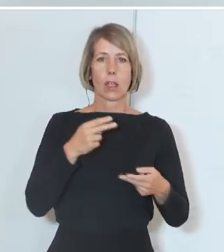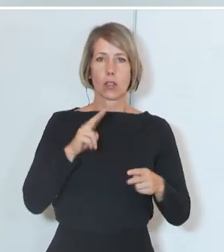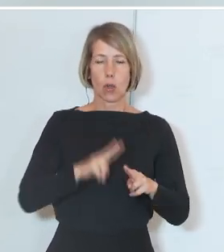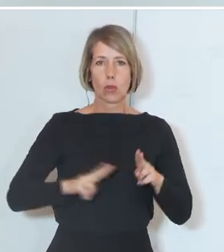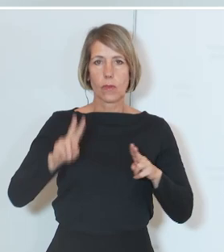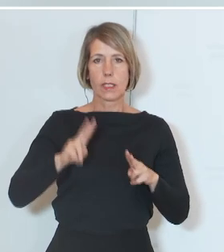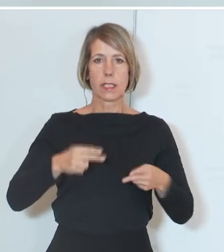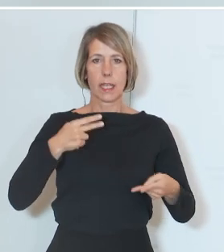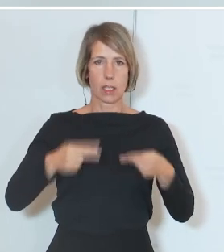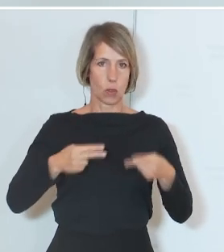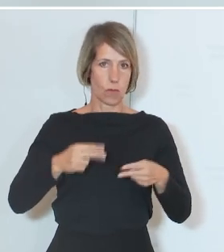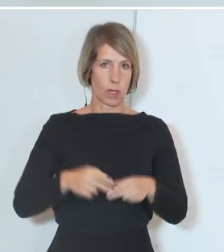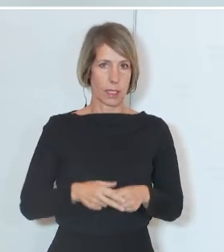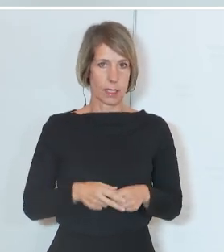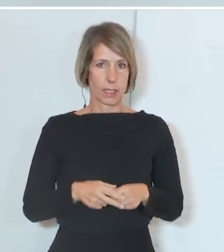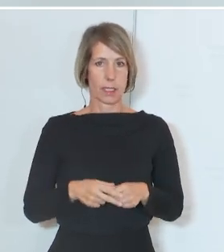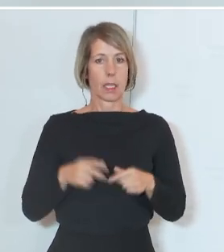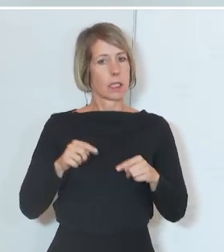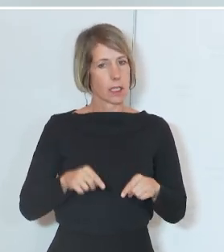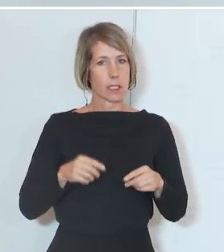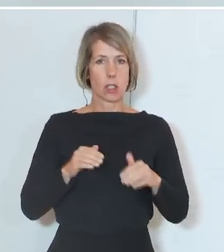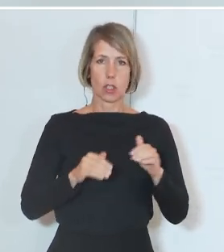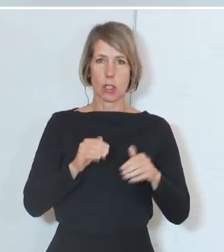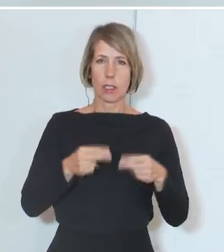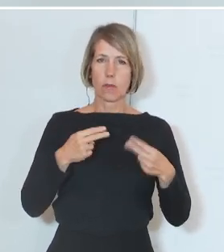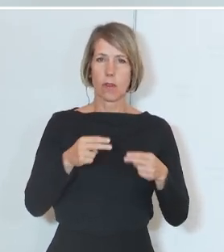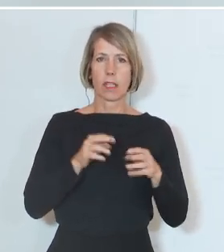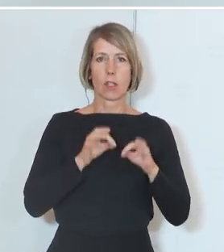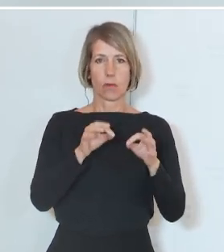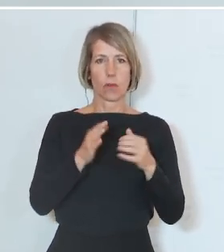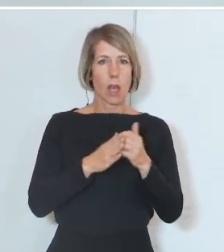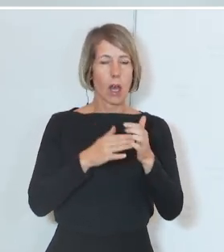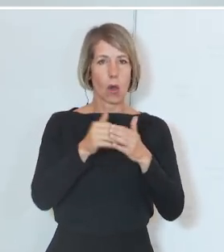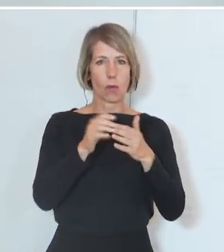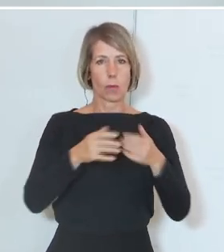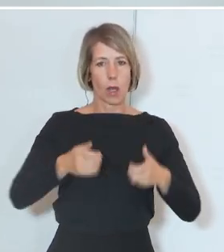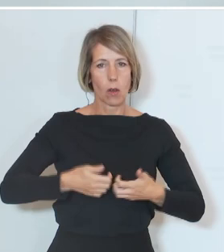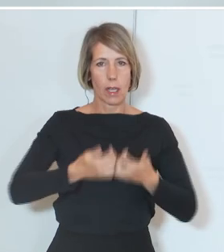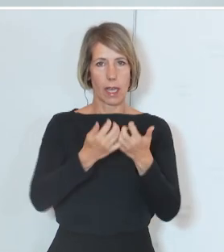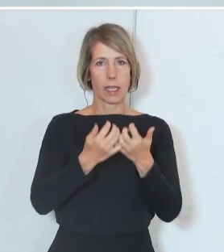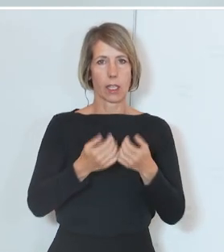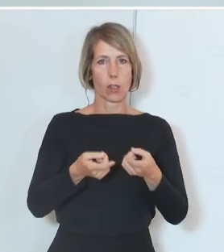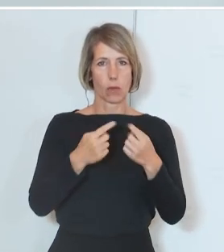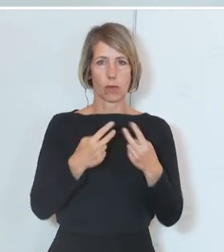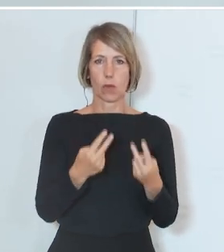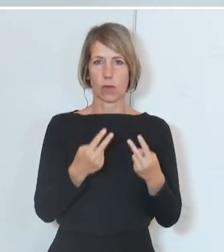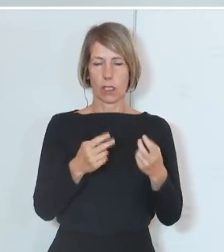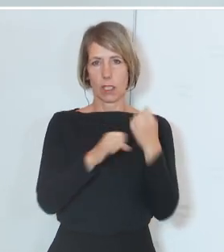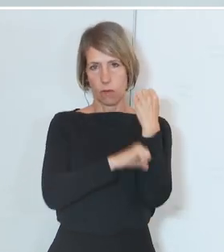Wir setzen damit einen weiteren wichtigen Schritt zur Errichtung dieser wichtigen